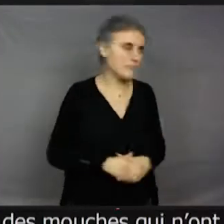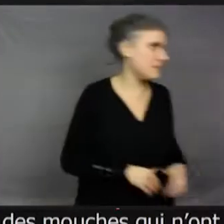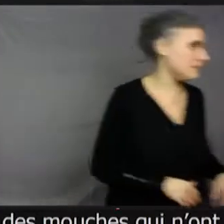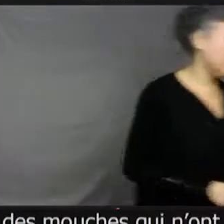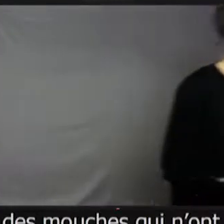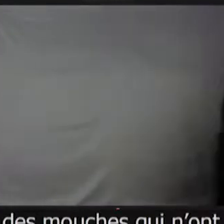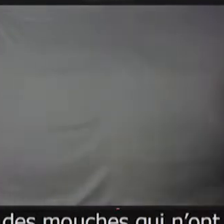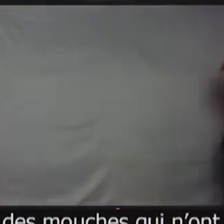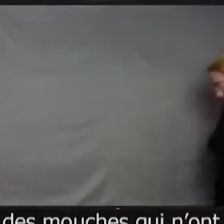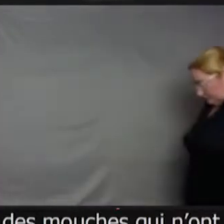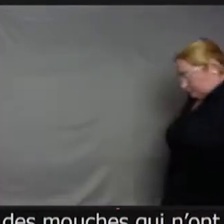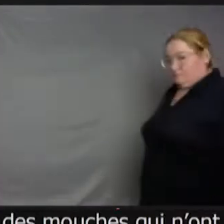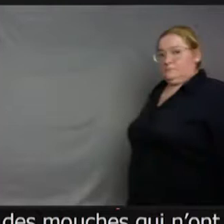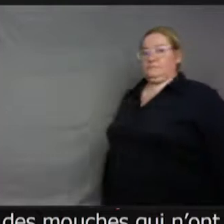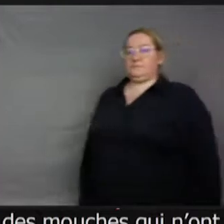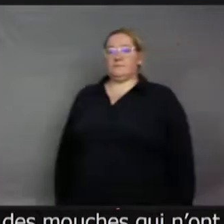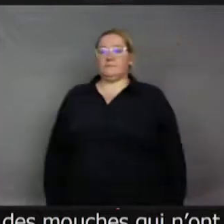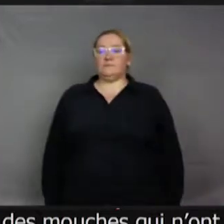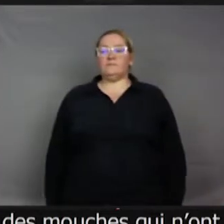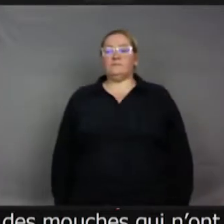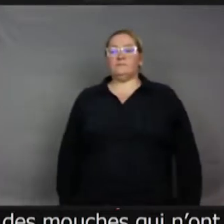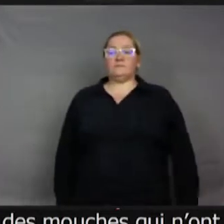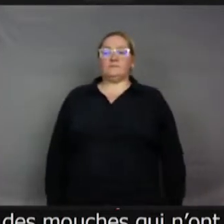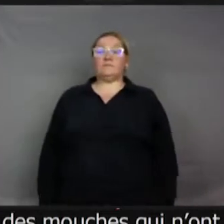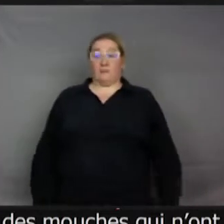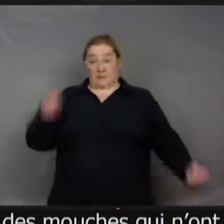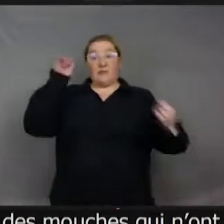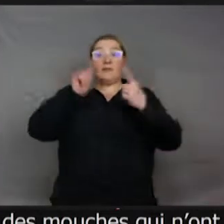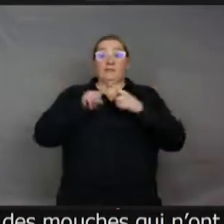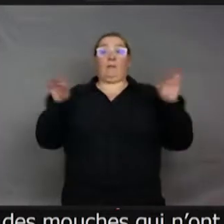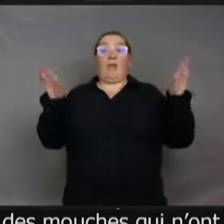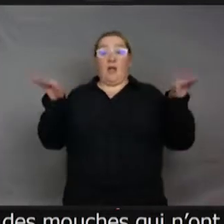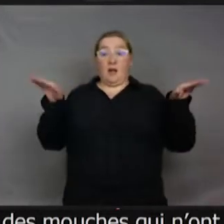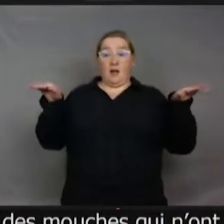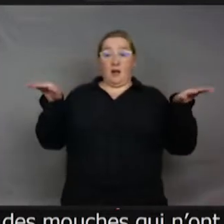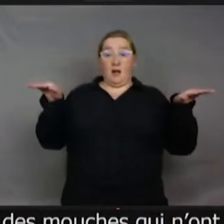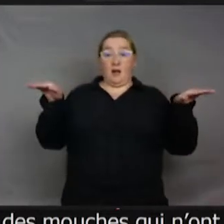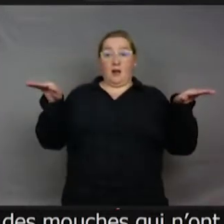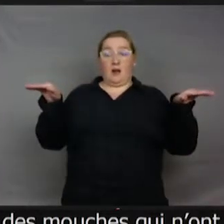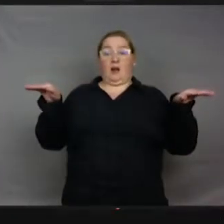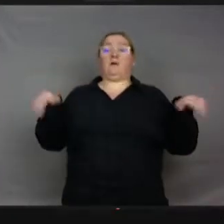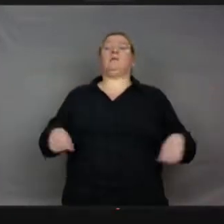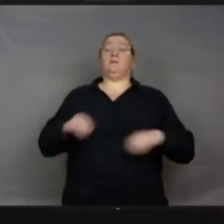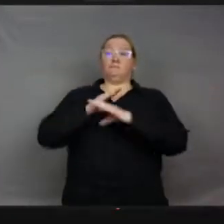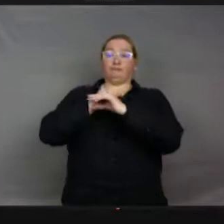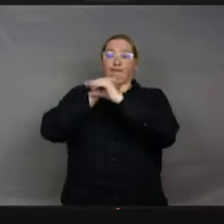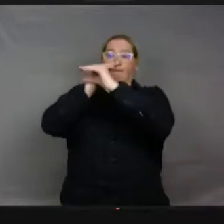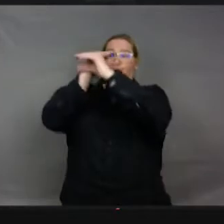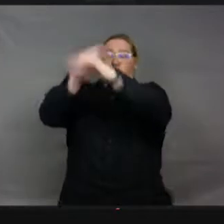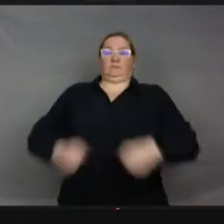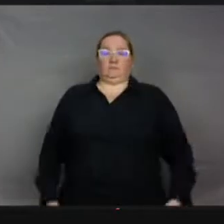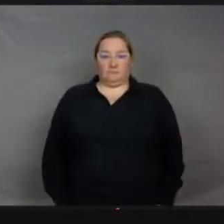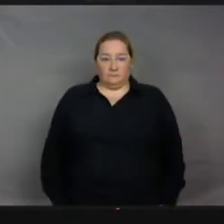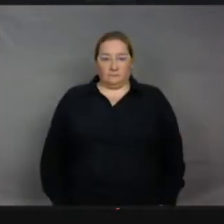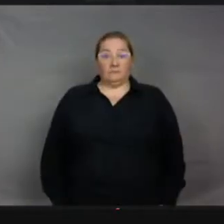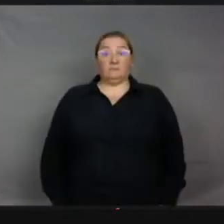En parlant d'ailes et de vol, ça aussi, c'était une